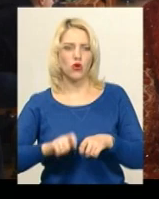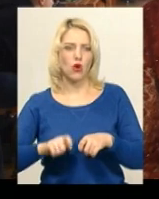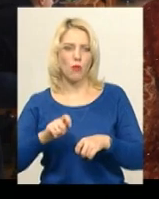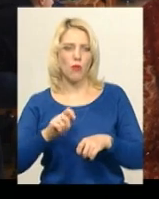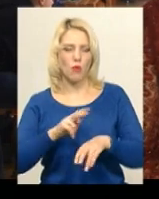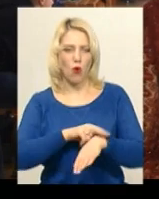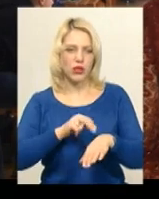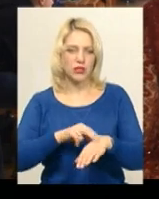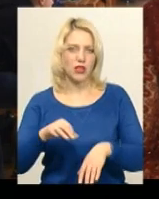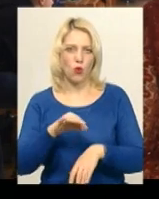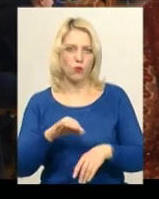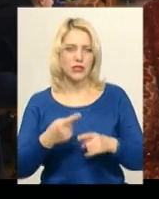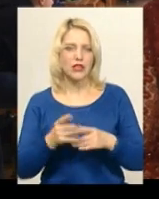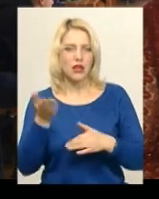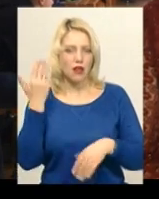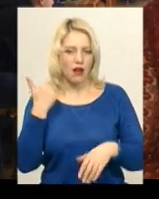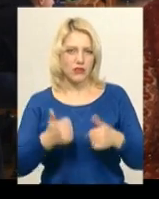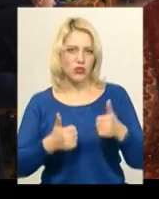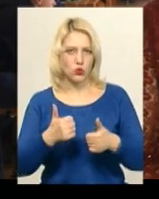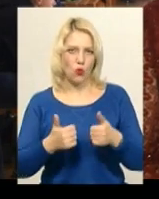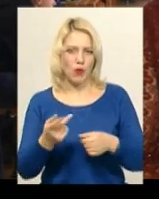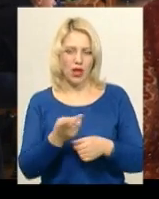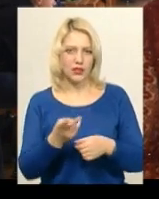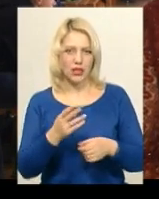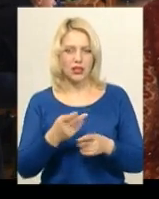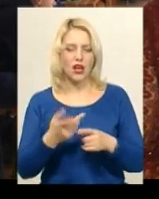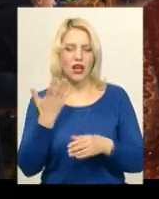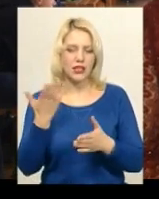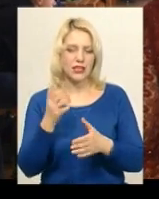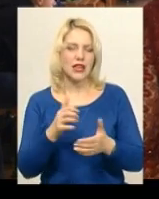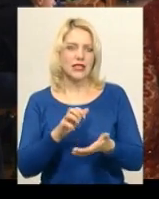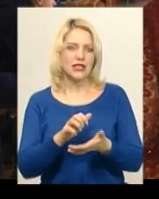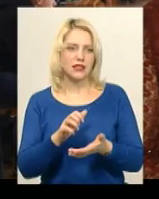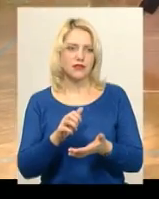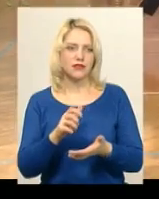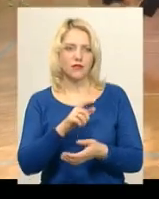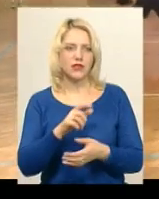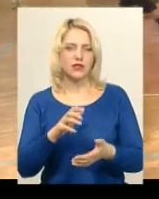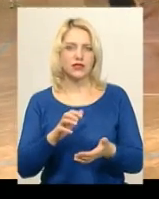області. Це давні суперники, які змагаються в «Динаміаді» за лідерство.